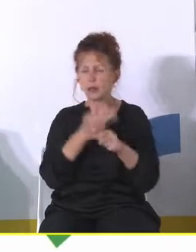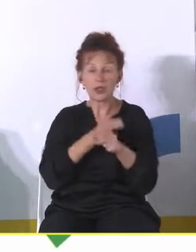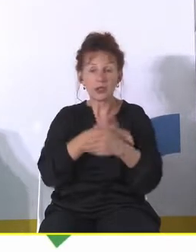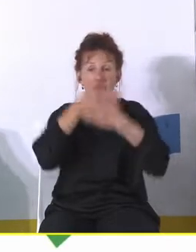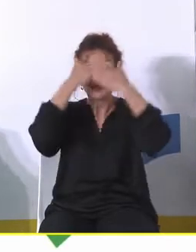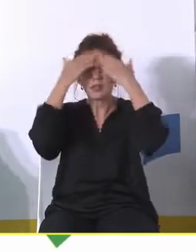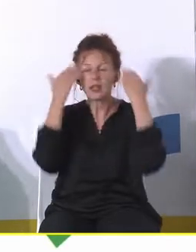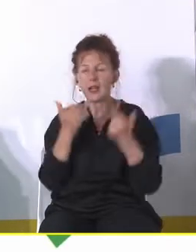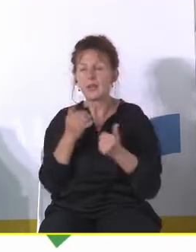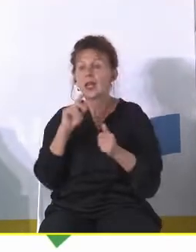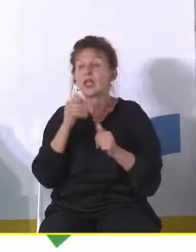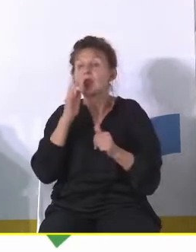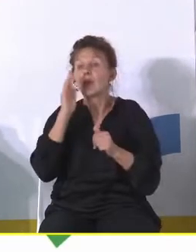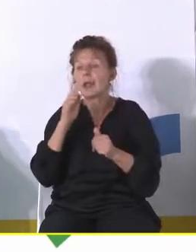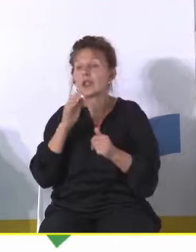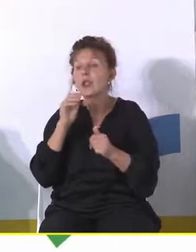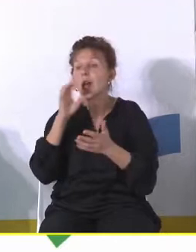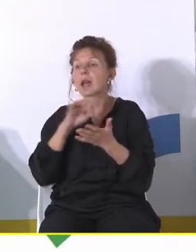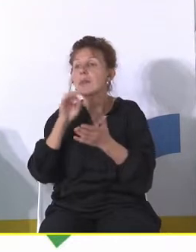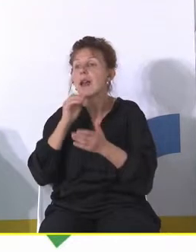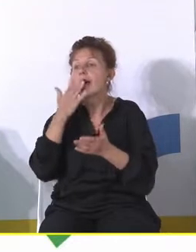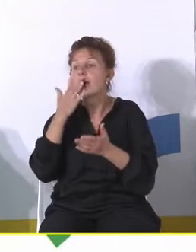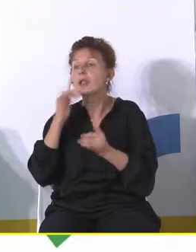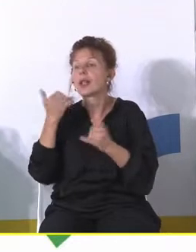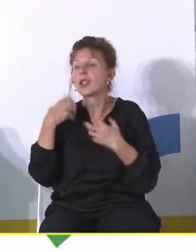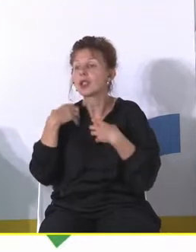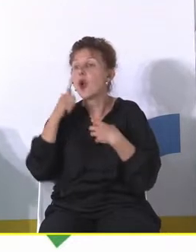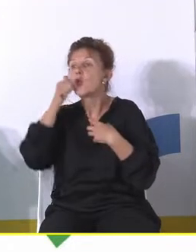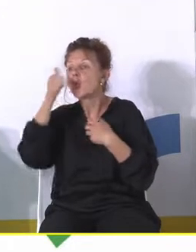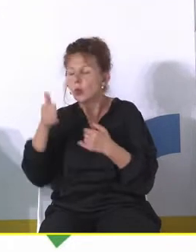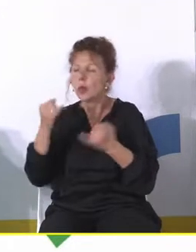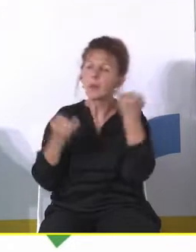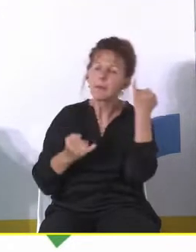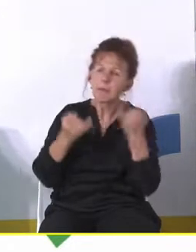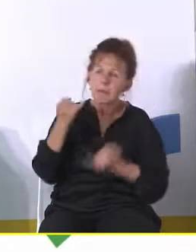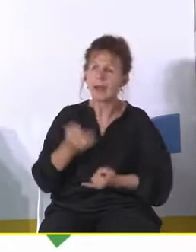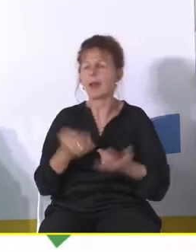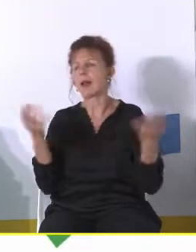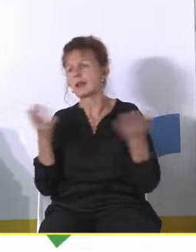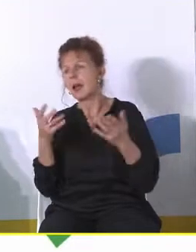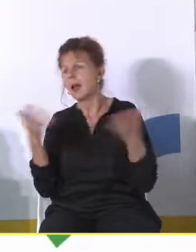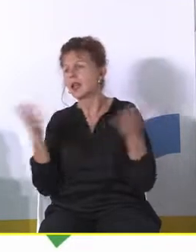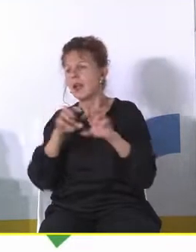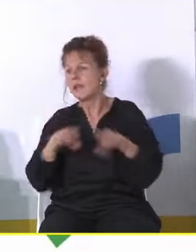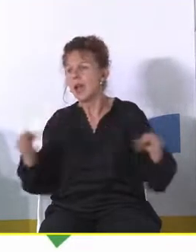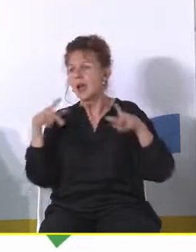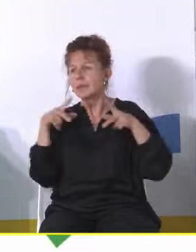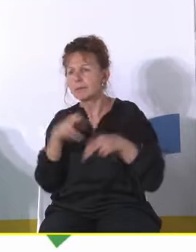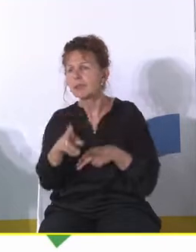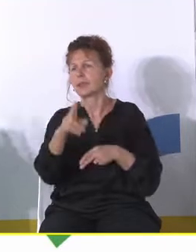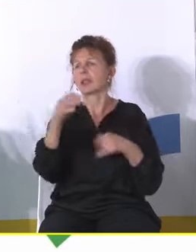co będzie się działo w gminie jutro. Jakie będą imprezy, gdzie się będzie przecinać tam wstęgi, jaką